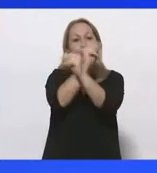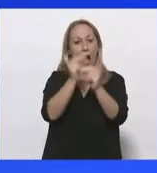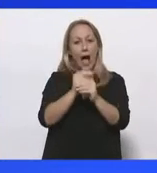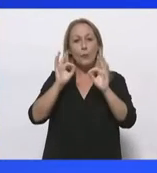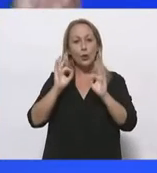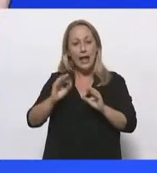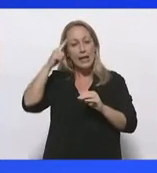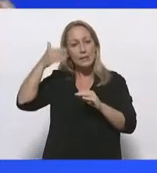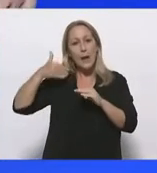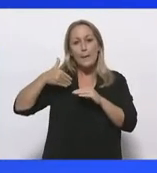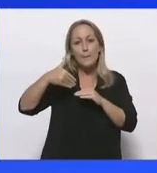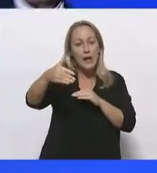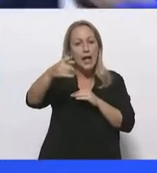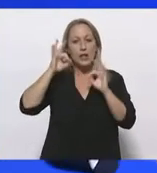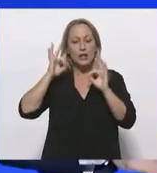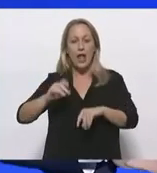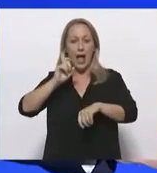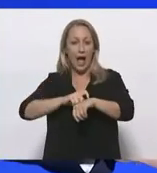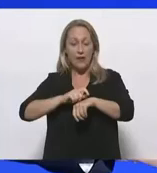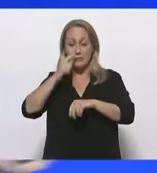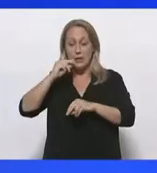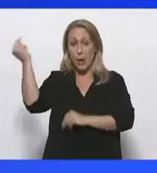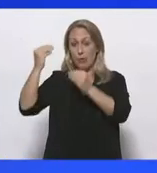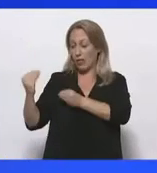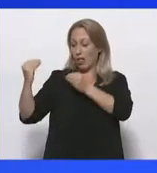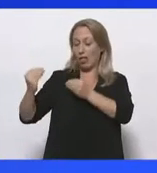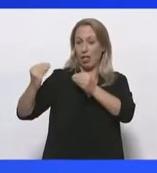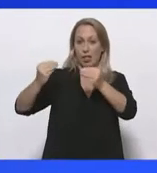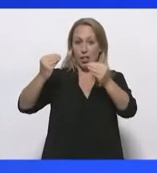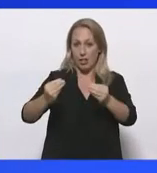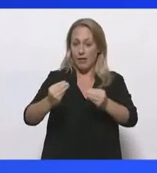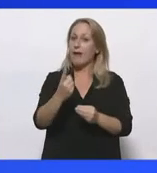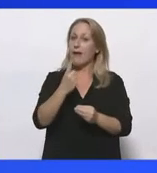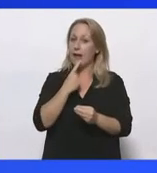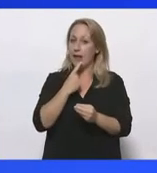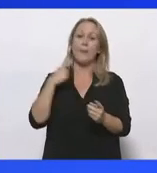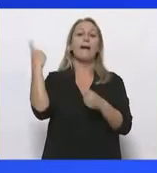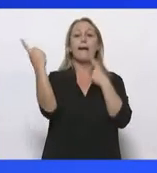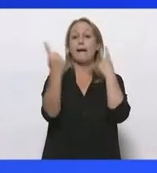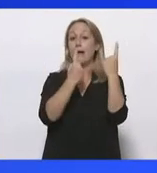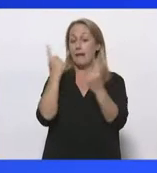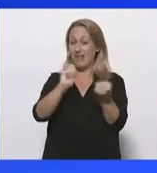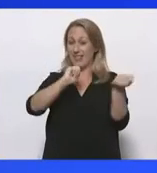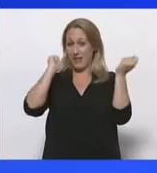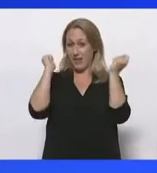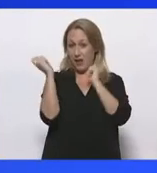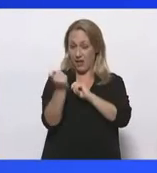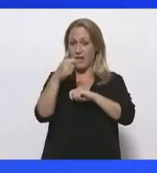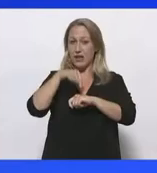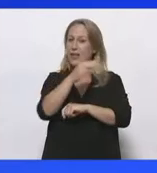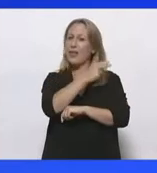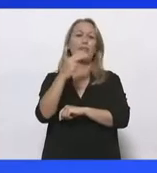μέλλον της νέας γενιάς που θα κληρονομήσει τα προβλήματα που εσείς έχετε δημιουργήσει. Άρα όταν μιλάμε για κλιματική αλλαγή, για περιορισμό των εκπομπών,